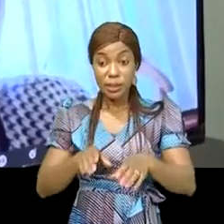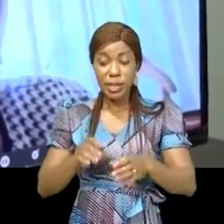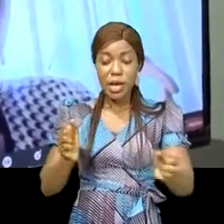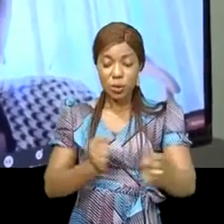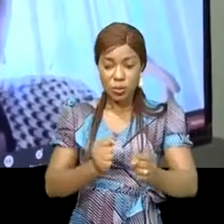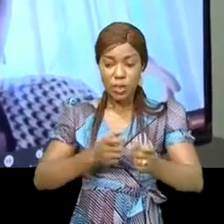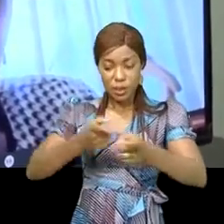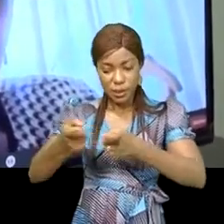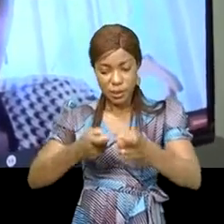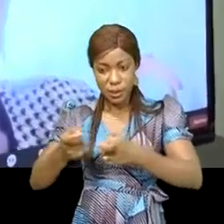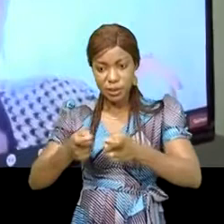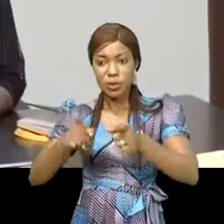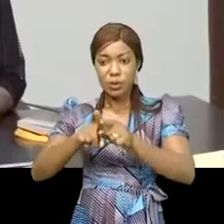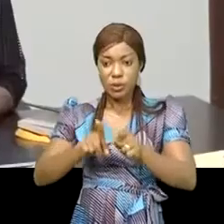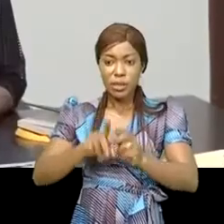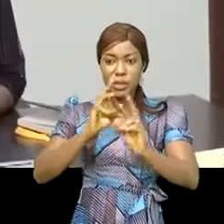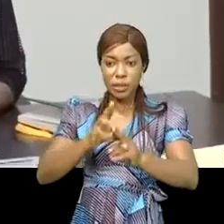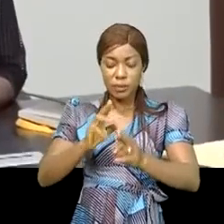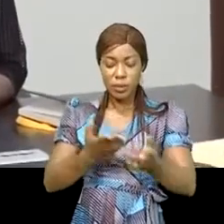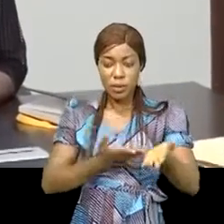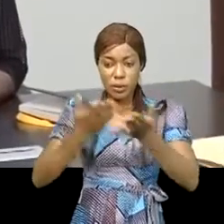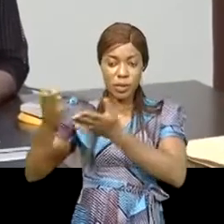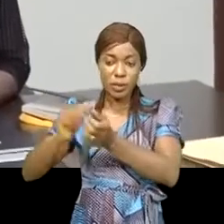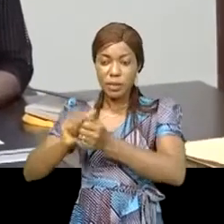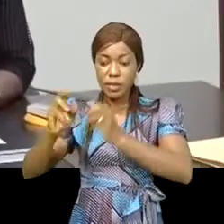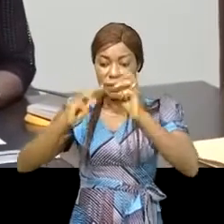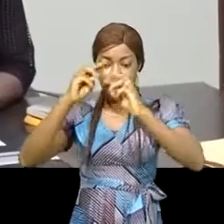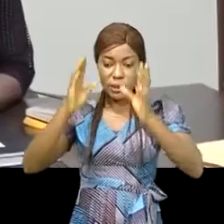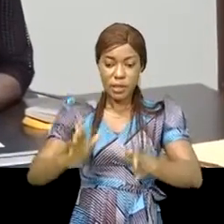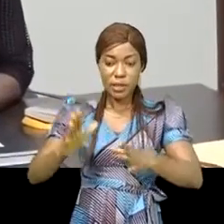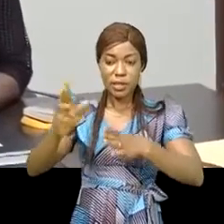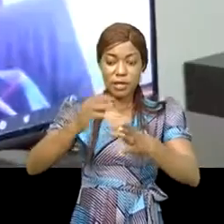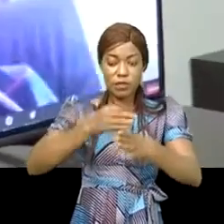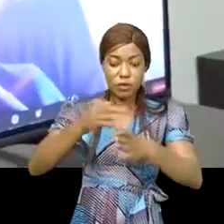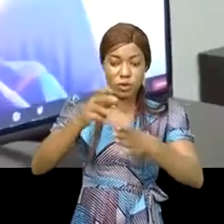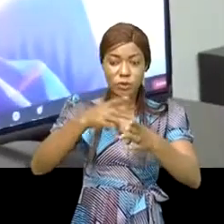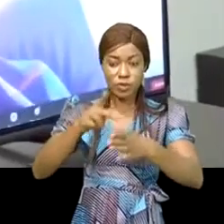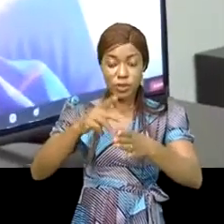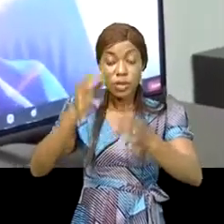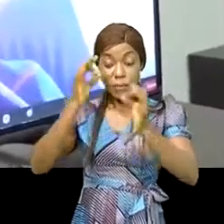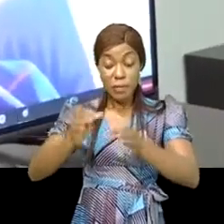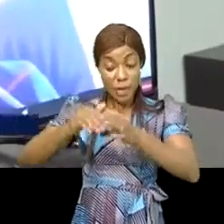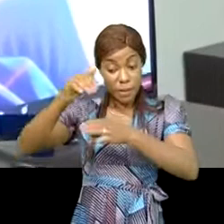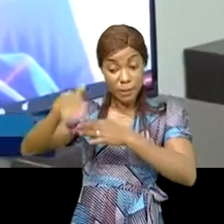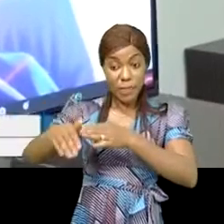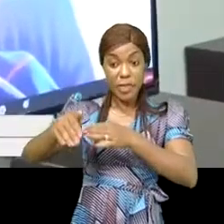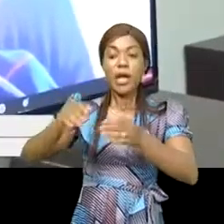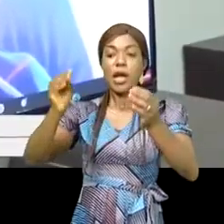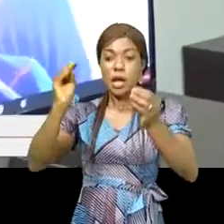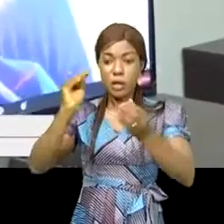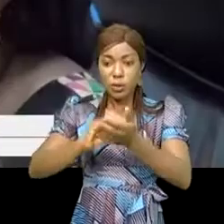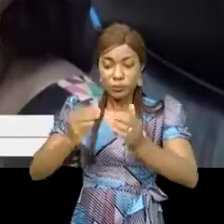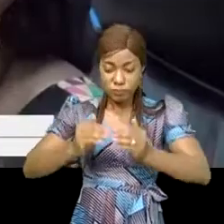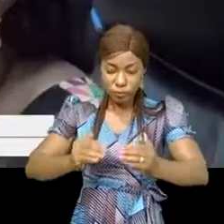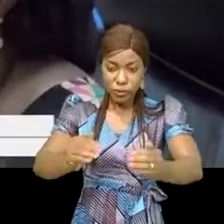adoptés moyennant des amendements apportés par le ministère de la formation professionnelle de la RDC. Par ailleurs, ces assises se tiennent sur